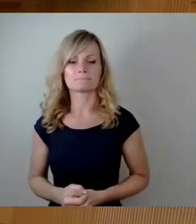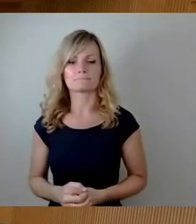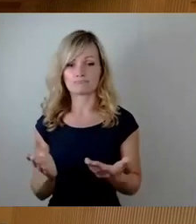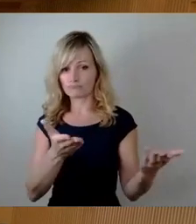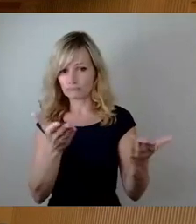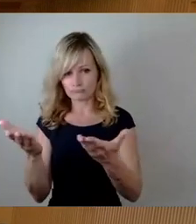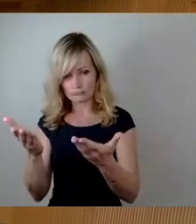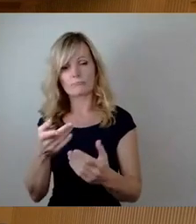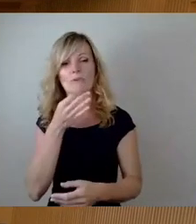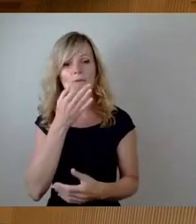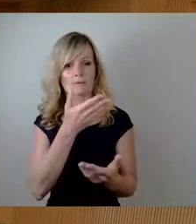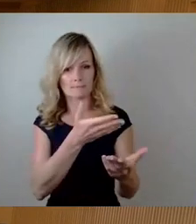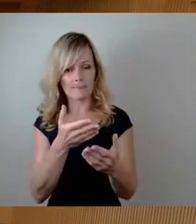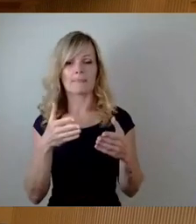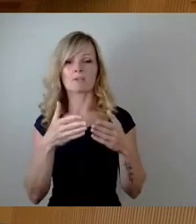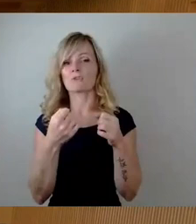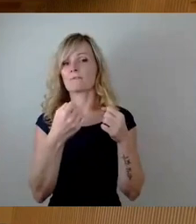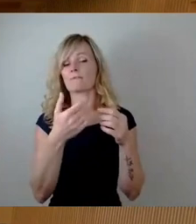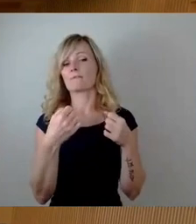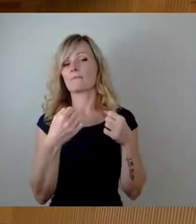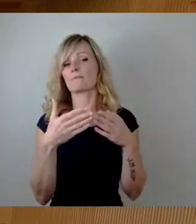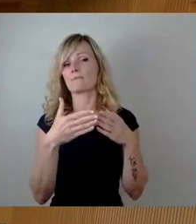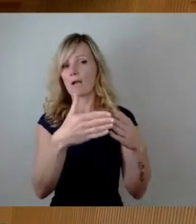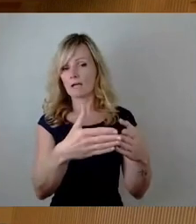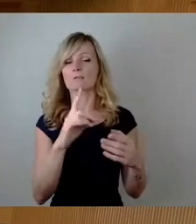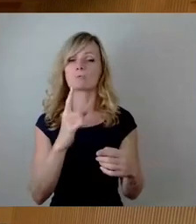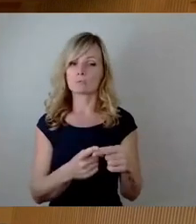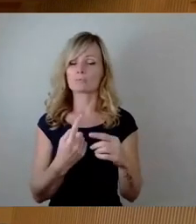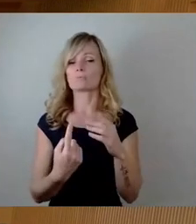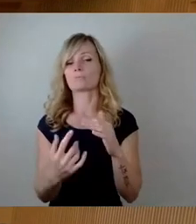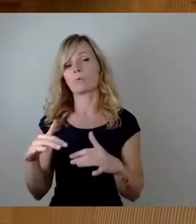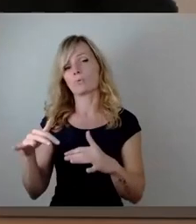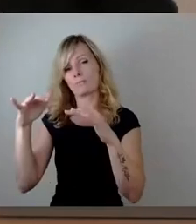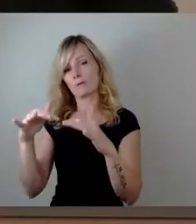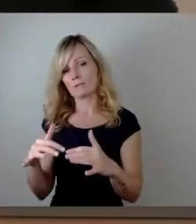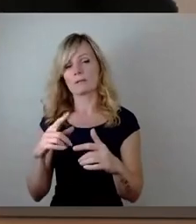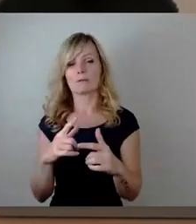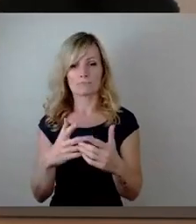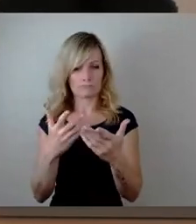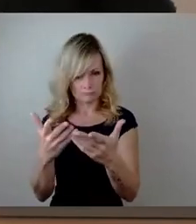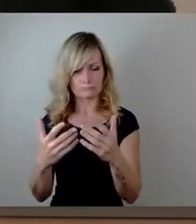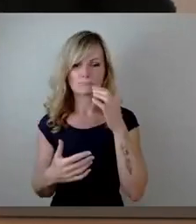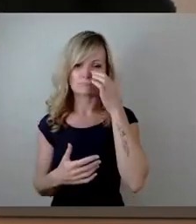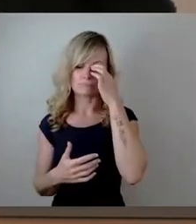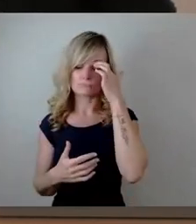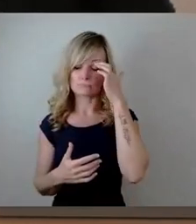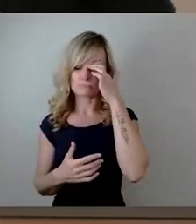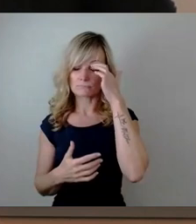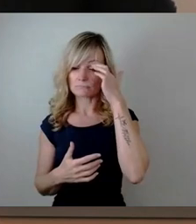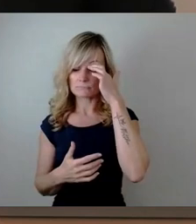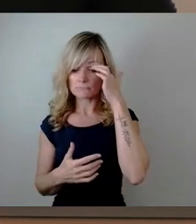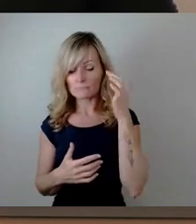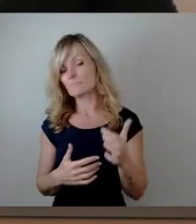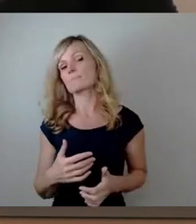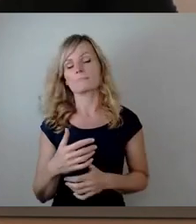Fragen zur Schifffahrt und zum Hochwasser und zur Zusammenarbeit, Frau Jenichen. Also tatsächlich ist durch die Situation